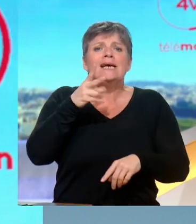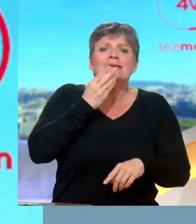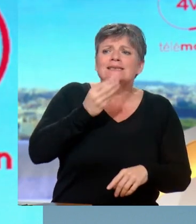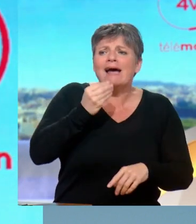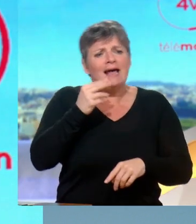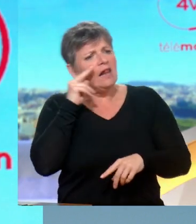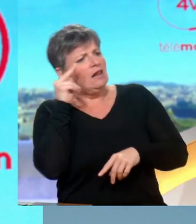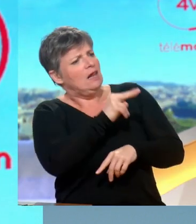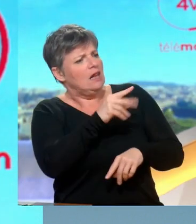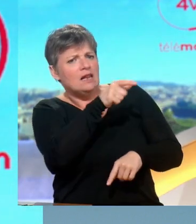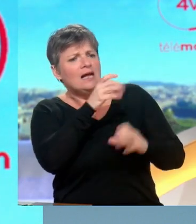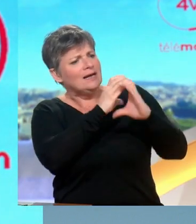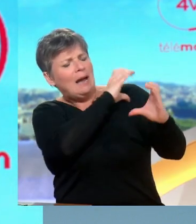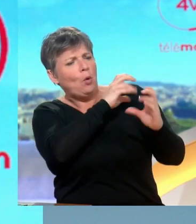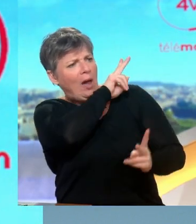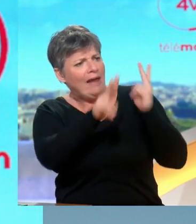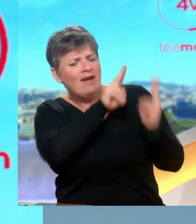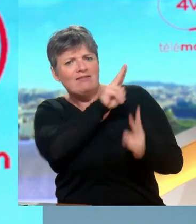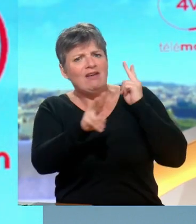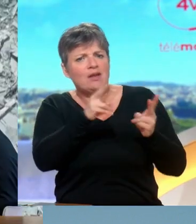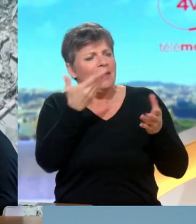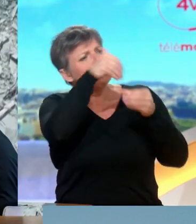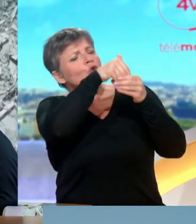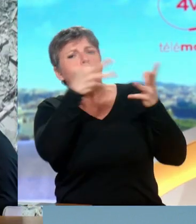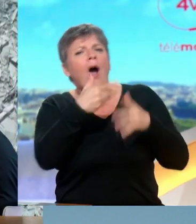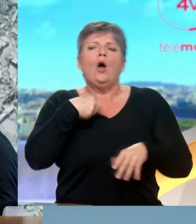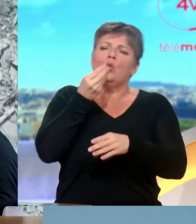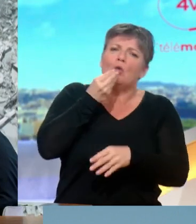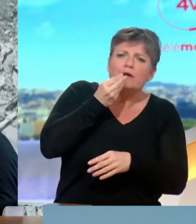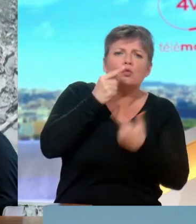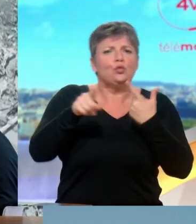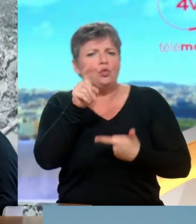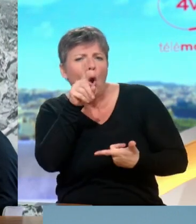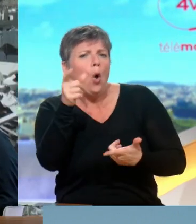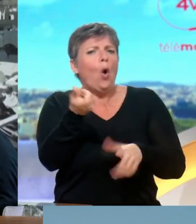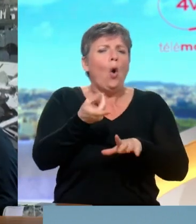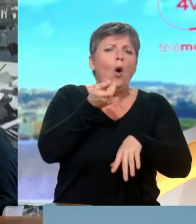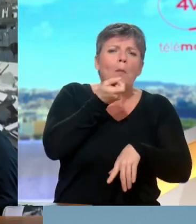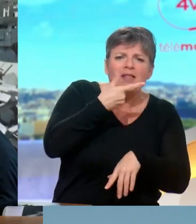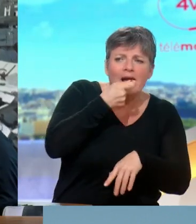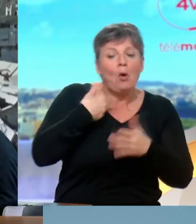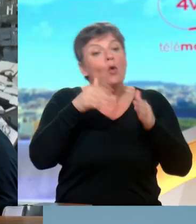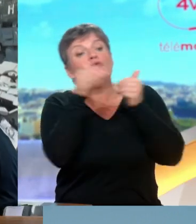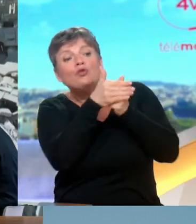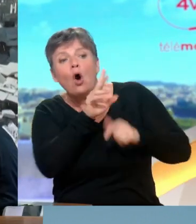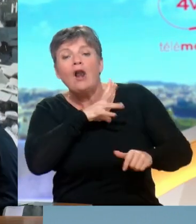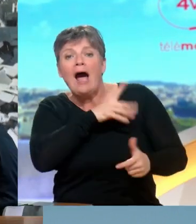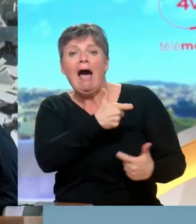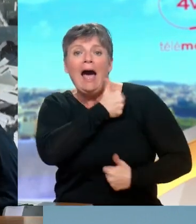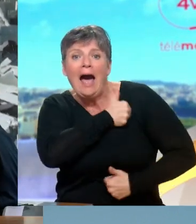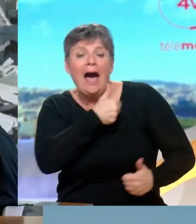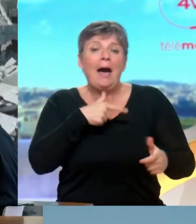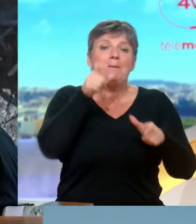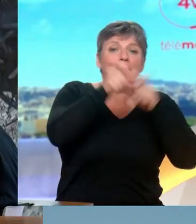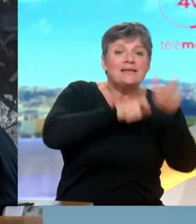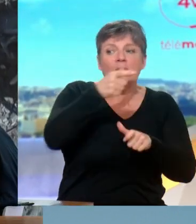et se disent, mais qu'est-ce qu'il y a dans ces camions exactement ? Oui, bien sûr, de la nourriture, de l'eau, des médicaments, mais s'il n pas autre chose ? Des armes, des combattants, et